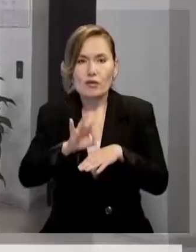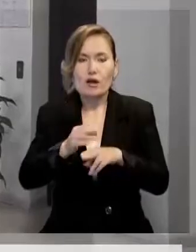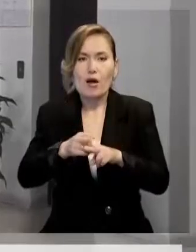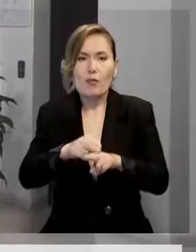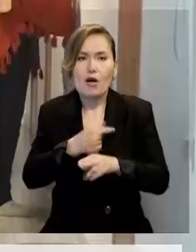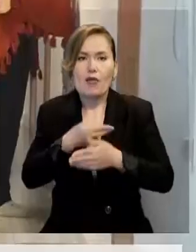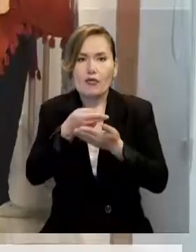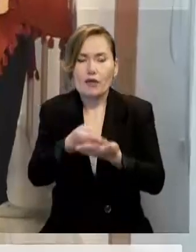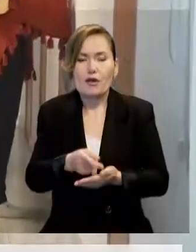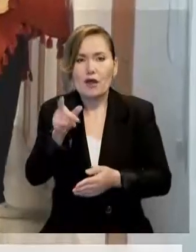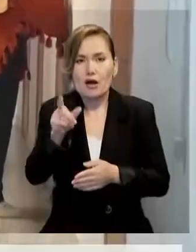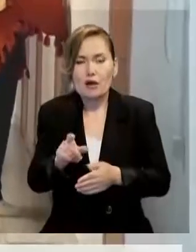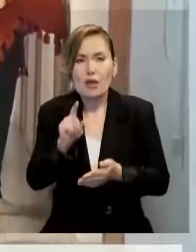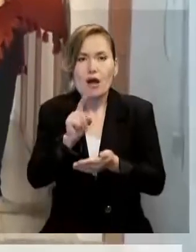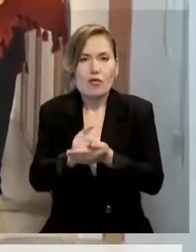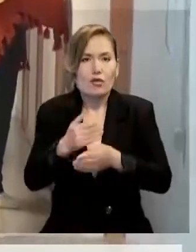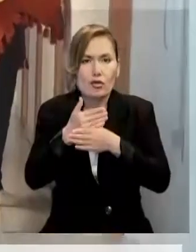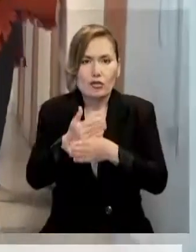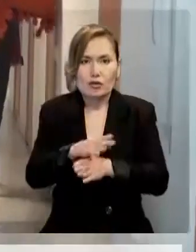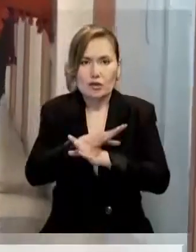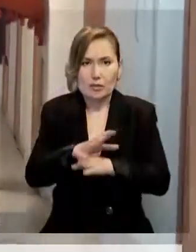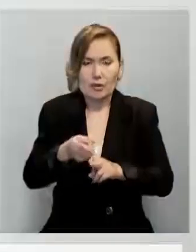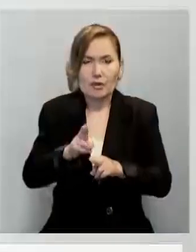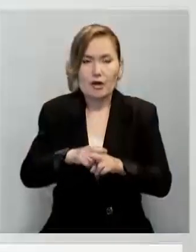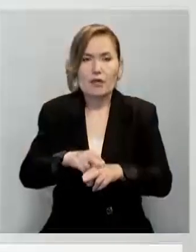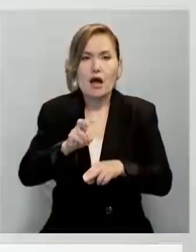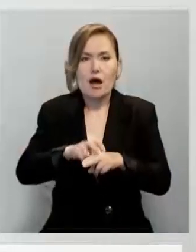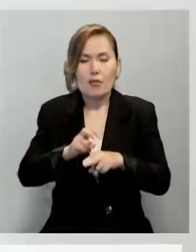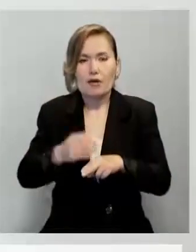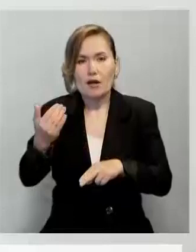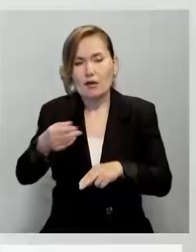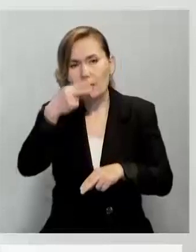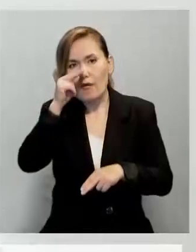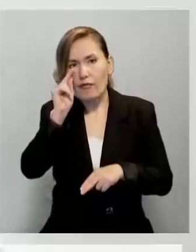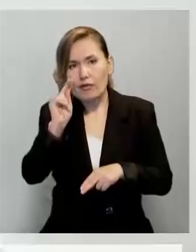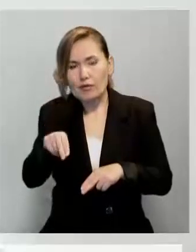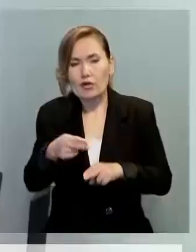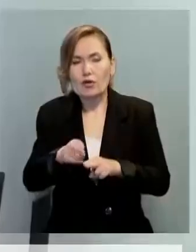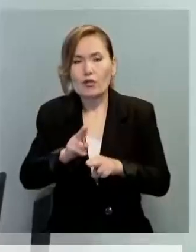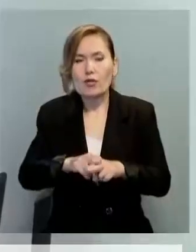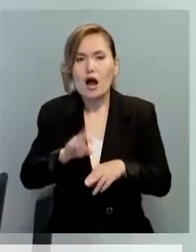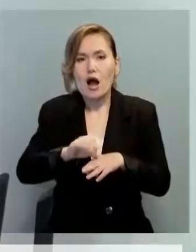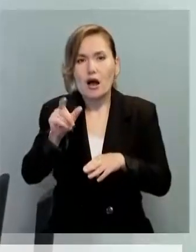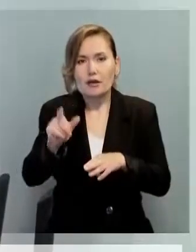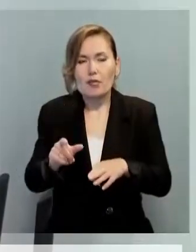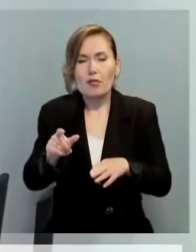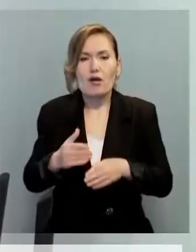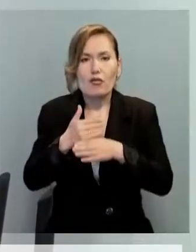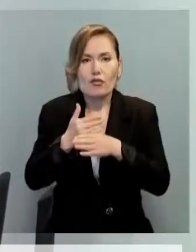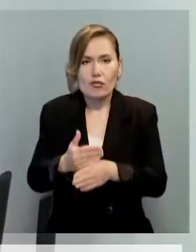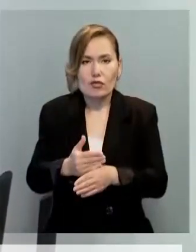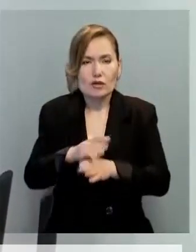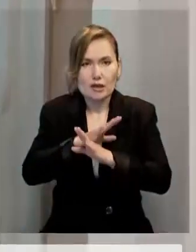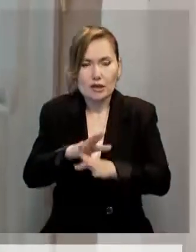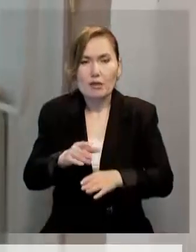түскен науқасқа тиісті медициналық көмек көрсетпеген. Аққалатлардың кәсіптік міндеттеріне ұқыпсызғар ауы салдарынан науқас қайтыс